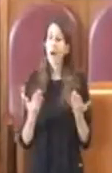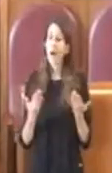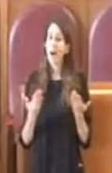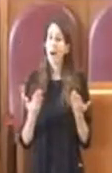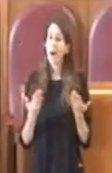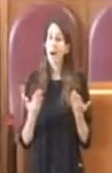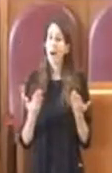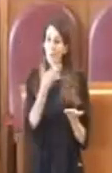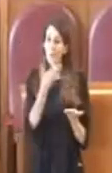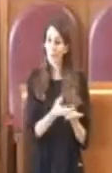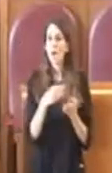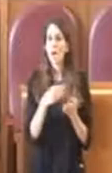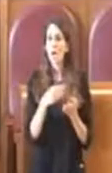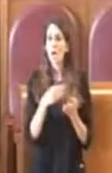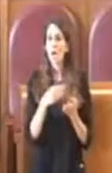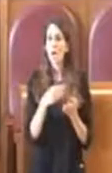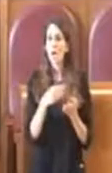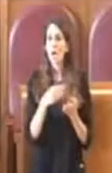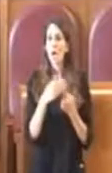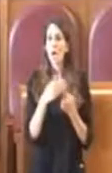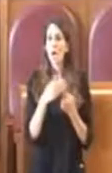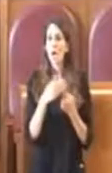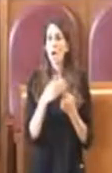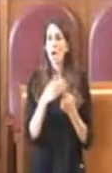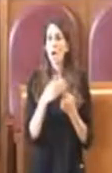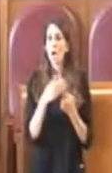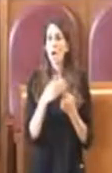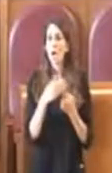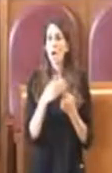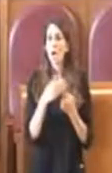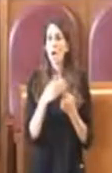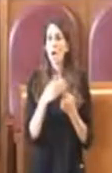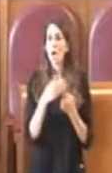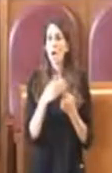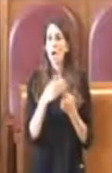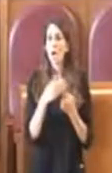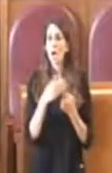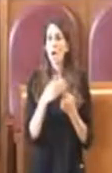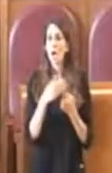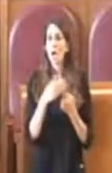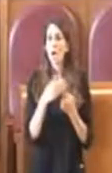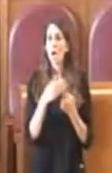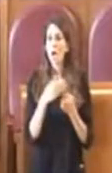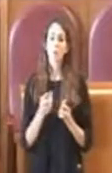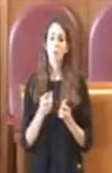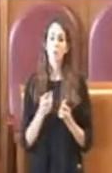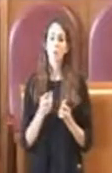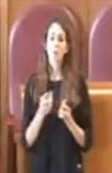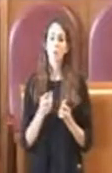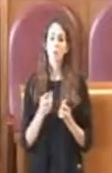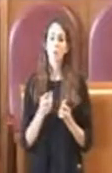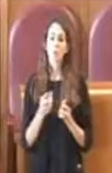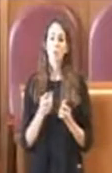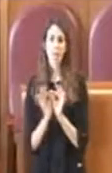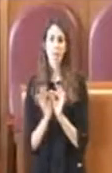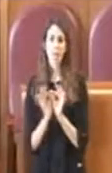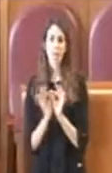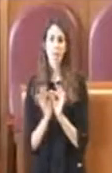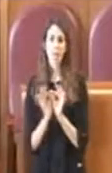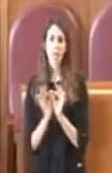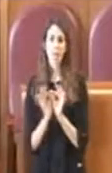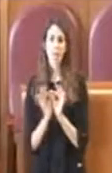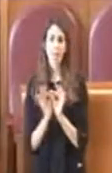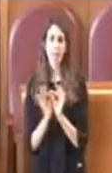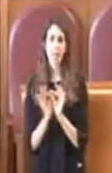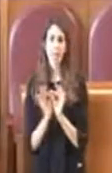condivisibile nello spirito, nello spirito perché noi concordiamo, però il movimento qui